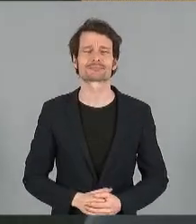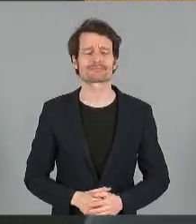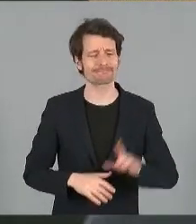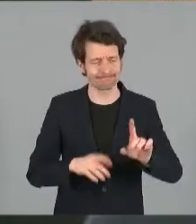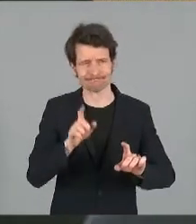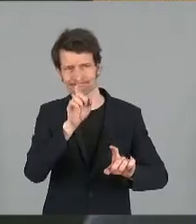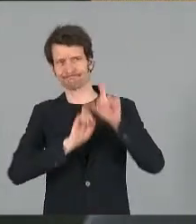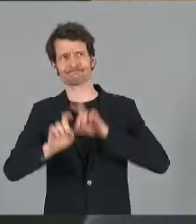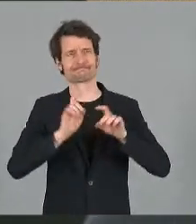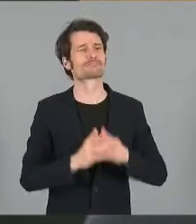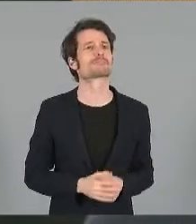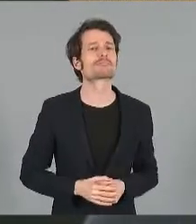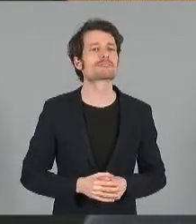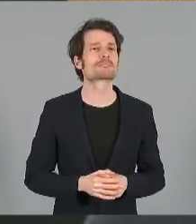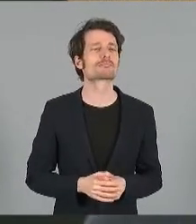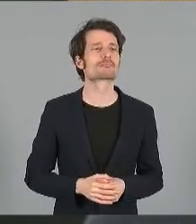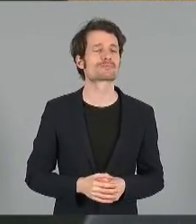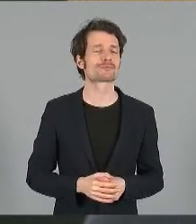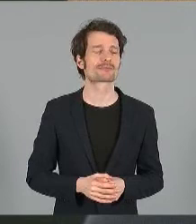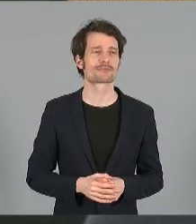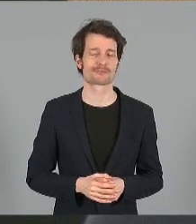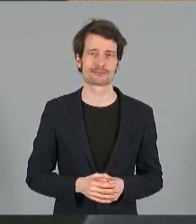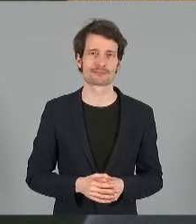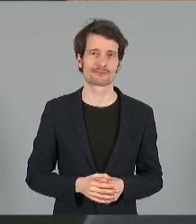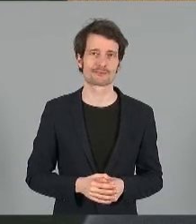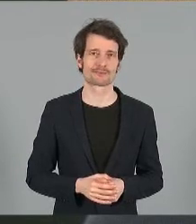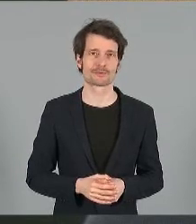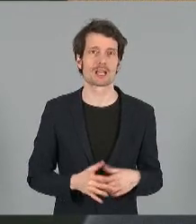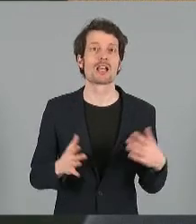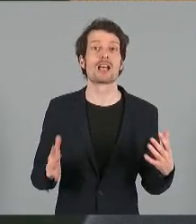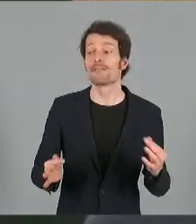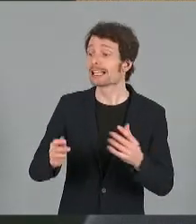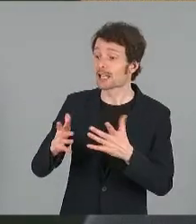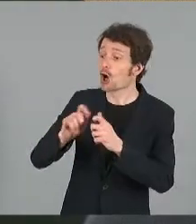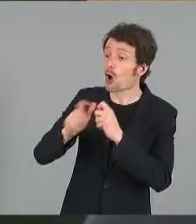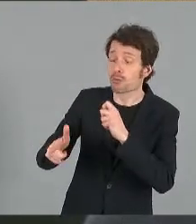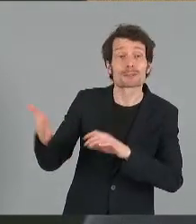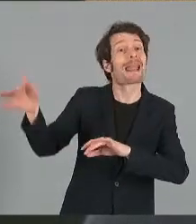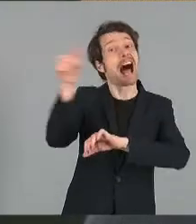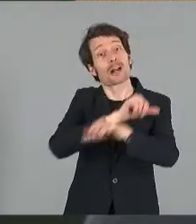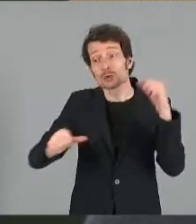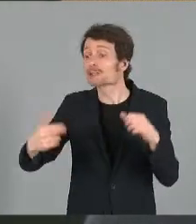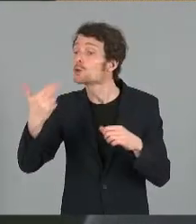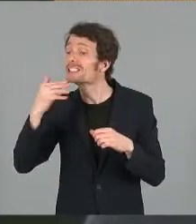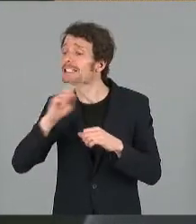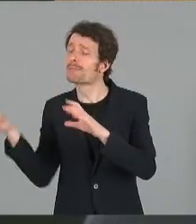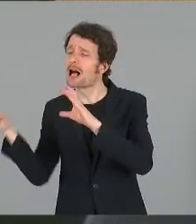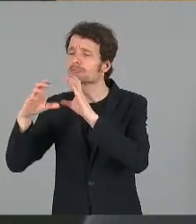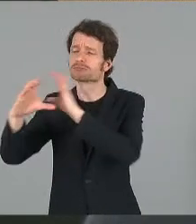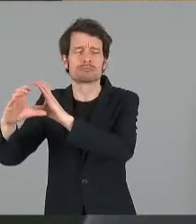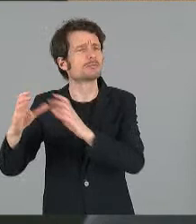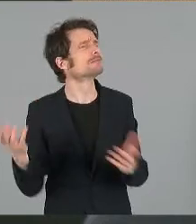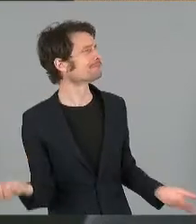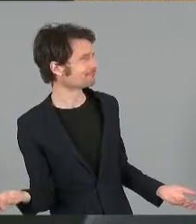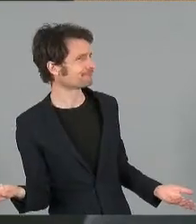sur le pourquoi du conditionnement de ce remboursement à la non-utilisation des transports en commun. Vous avez évoqué